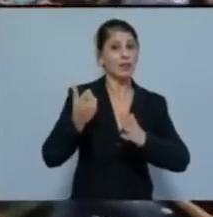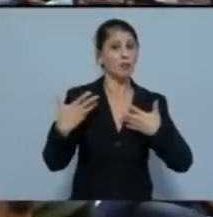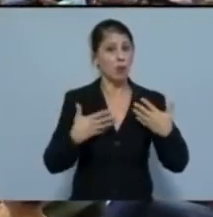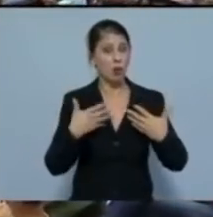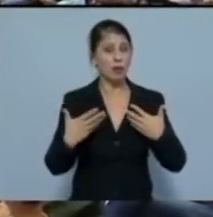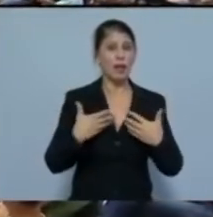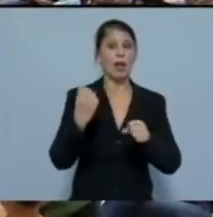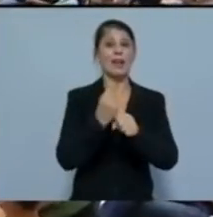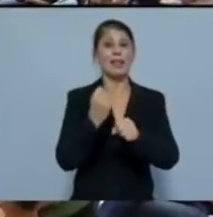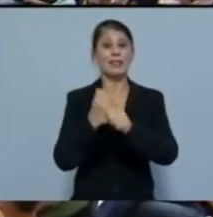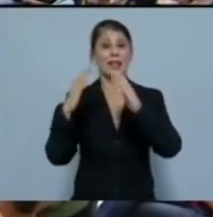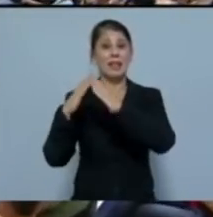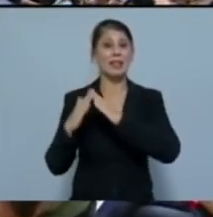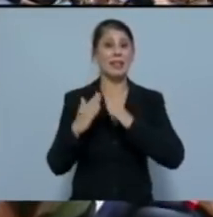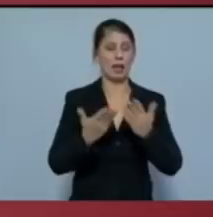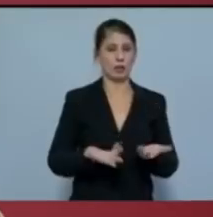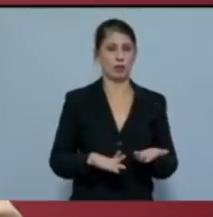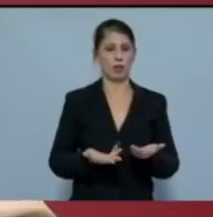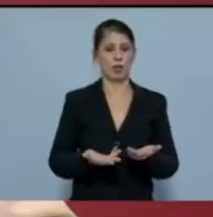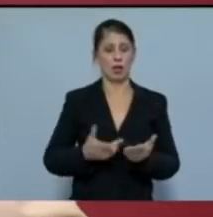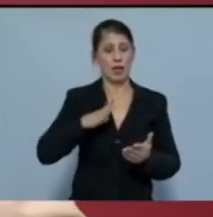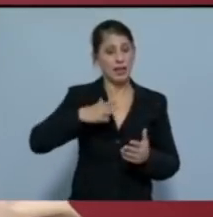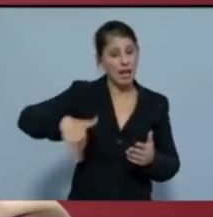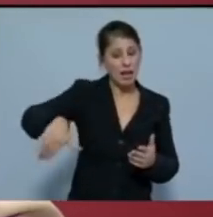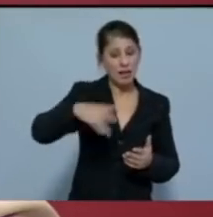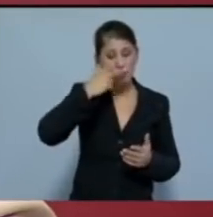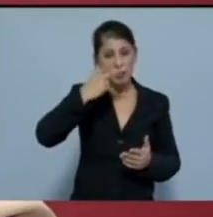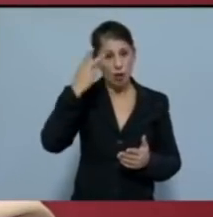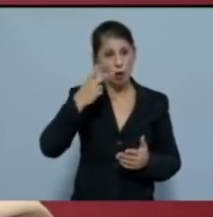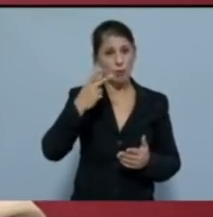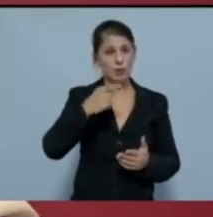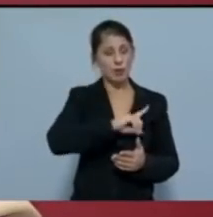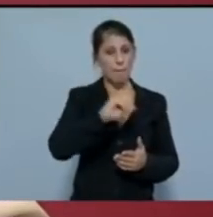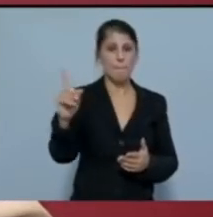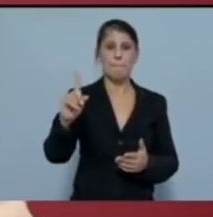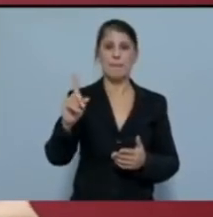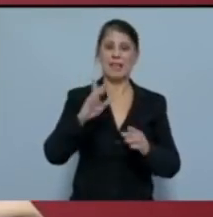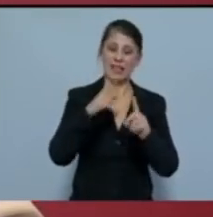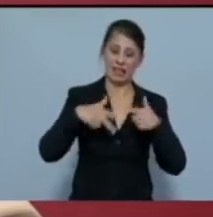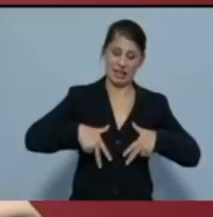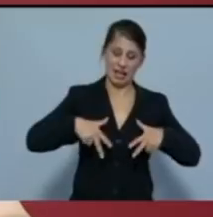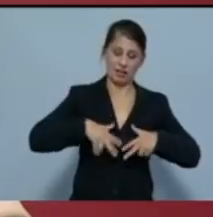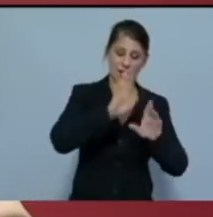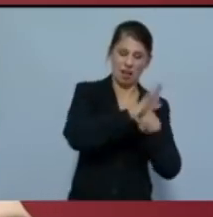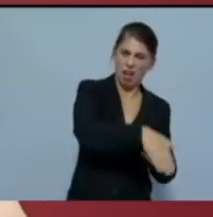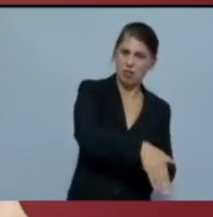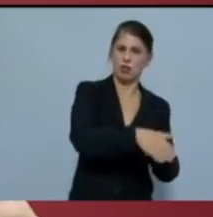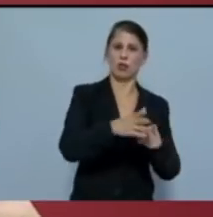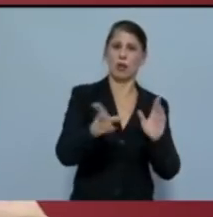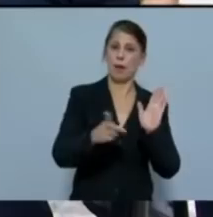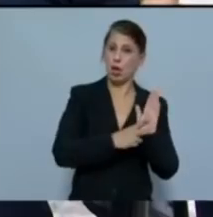υπεράσπιση των εργατικών, λαϊκών δικαιωμάτων, ενάντια στην κρατική καταστολή, τις απαγορεύσεις,